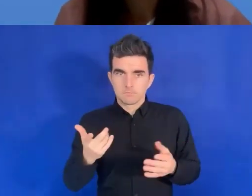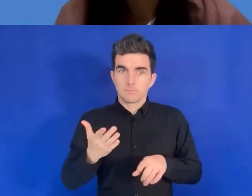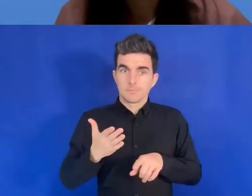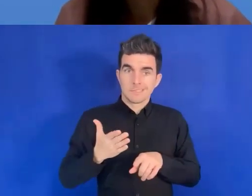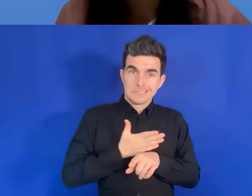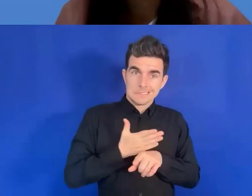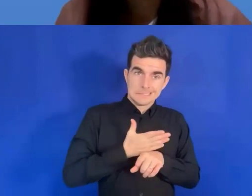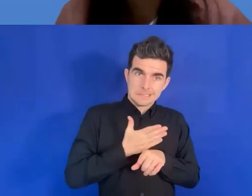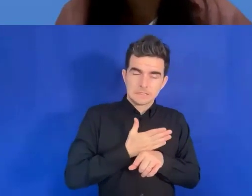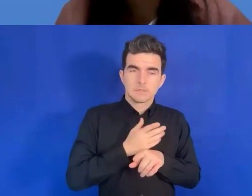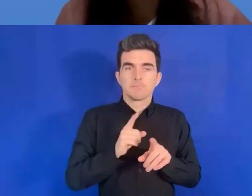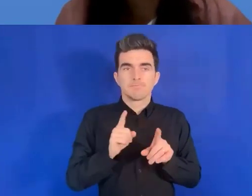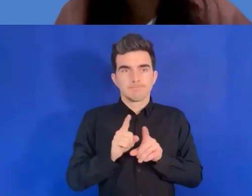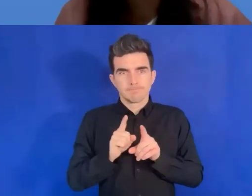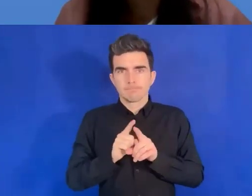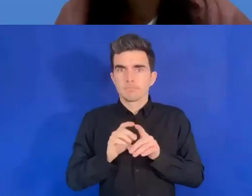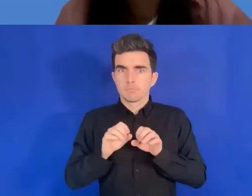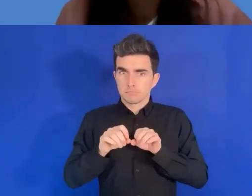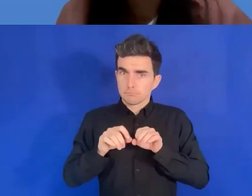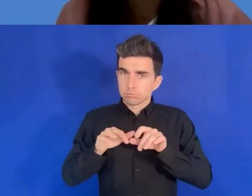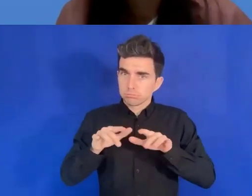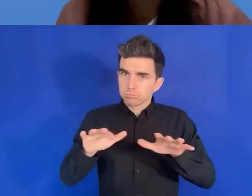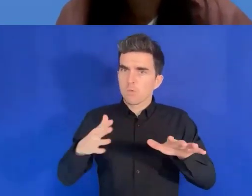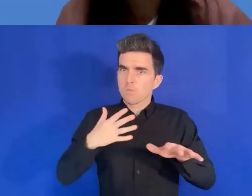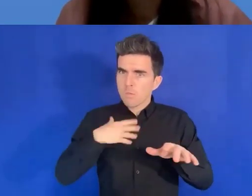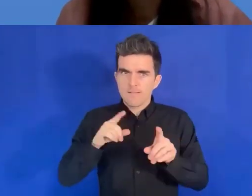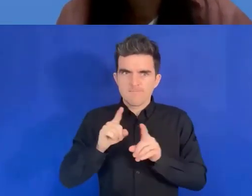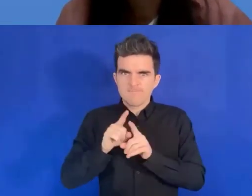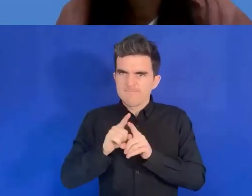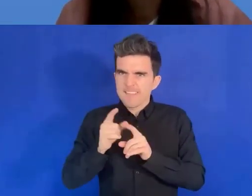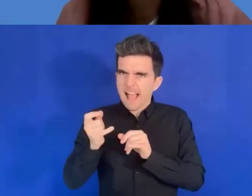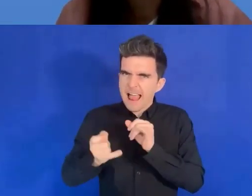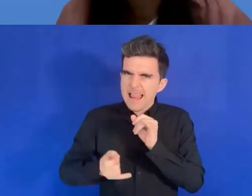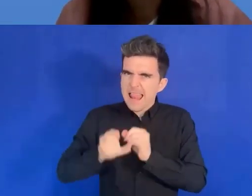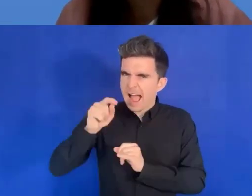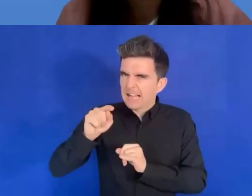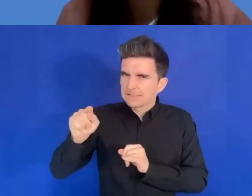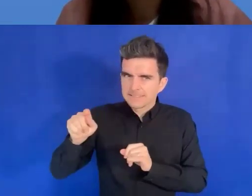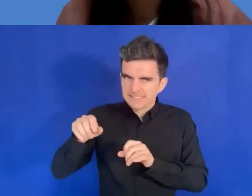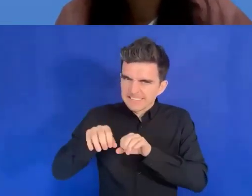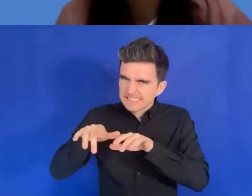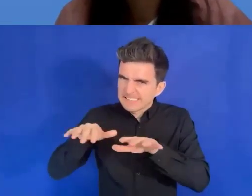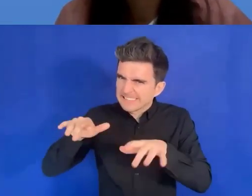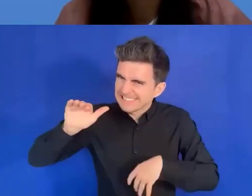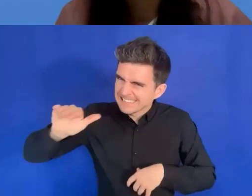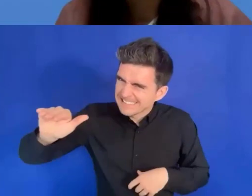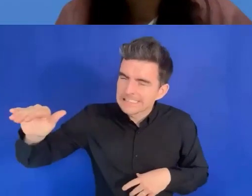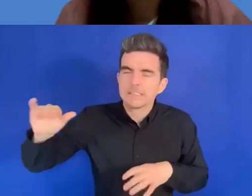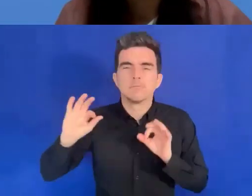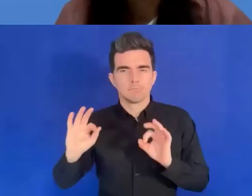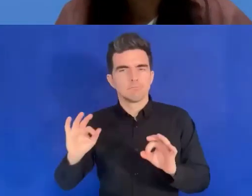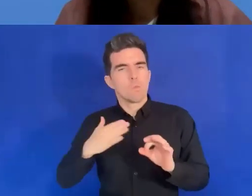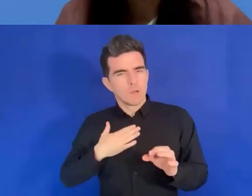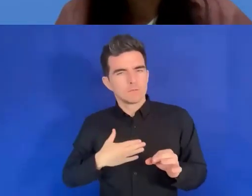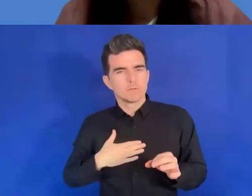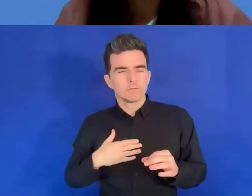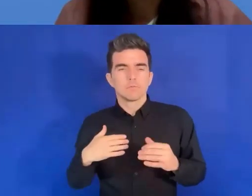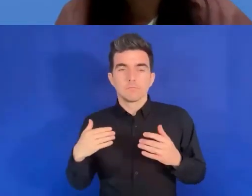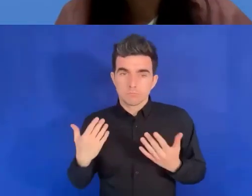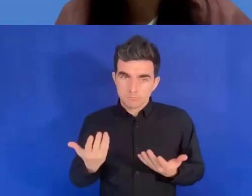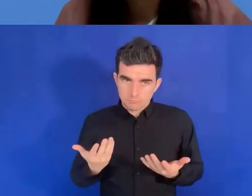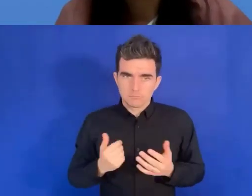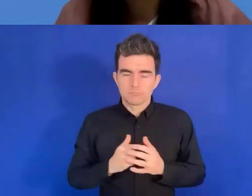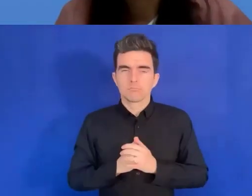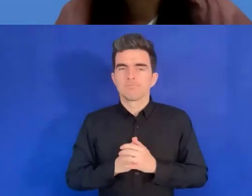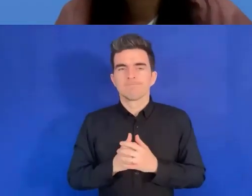une seule stratégie. Nous sommes donc dans un processus où nous